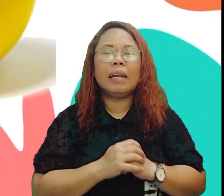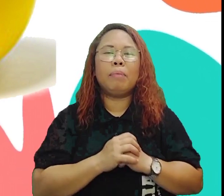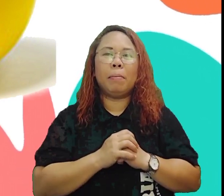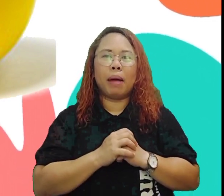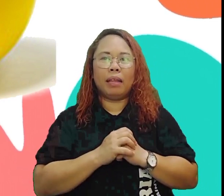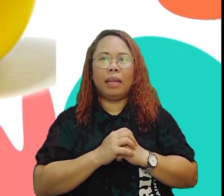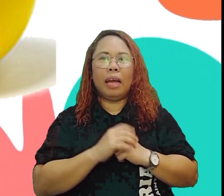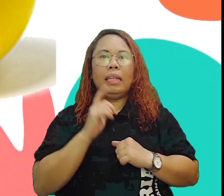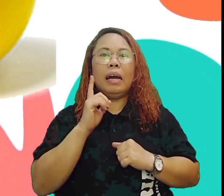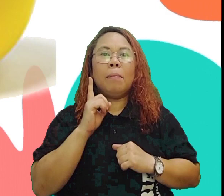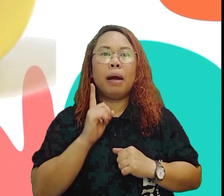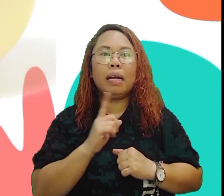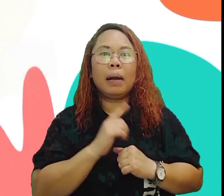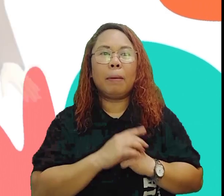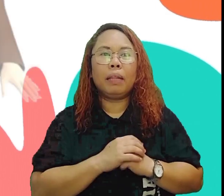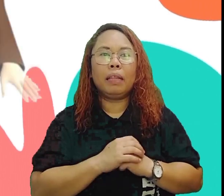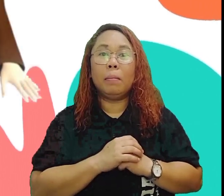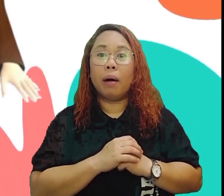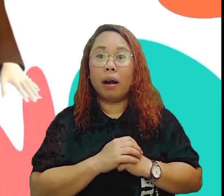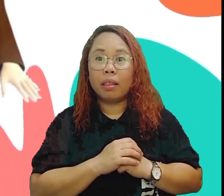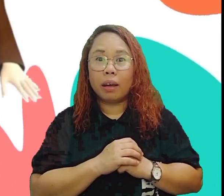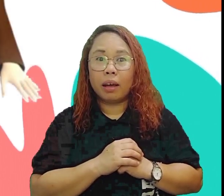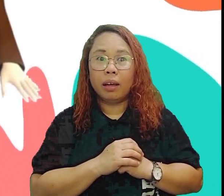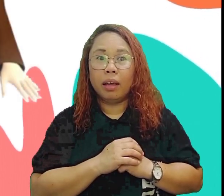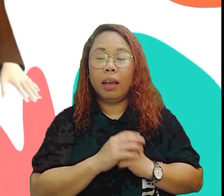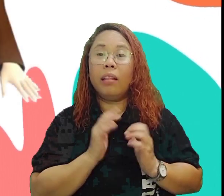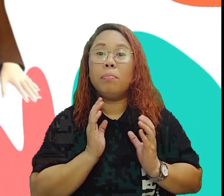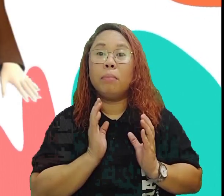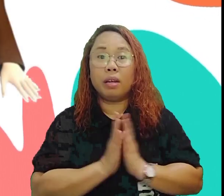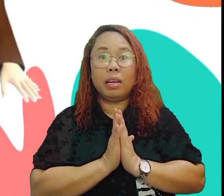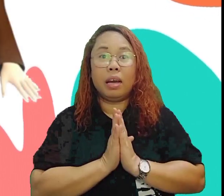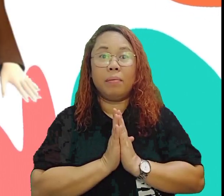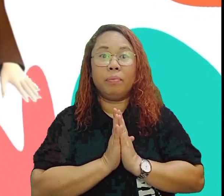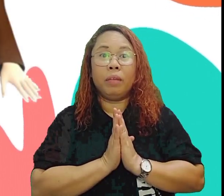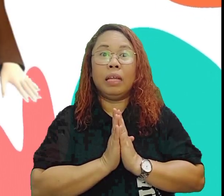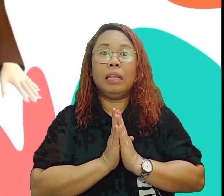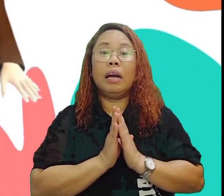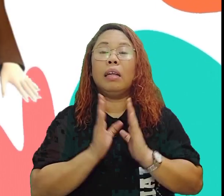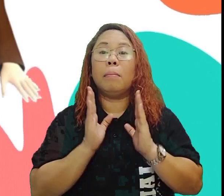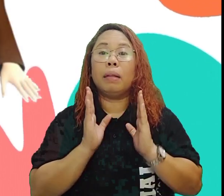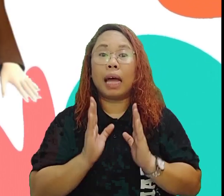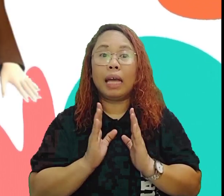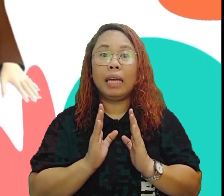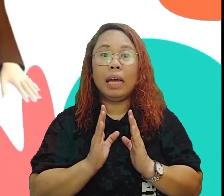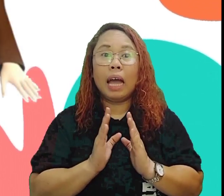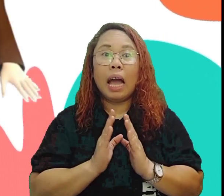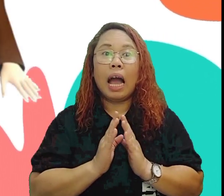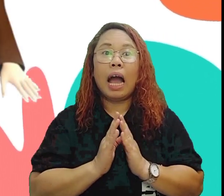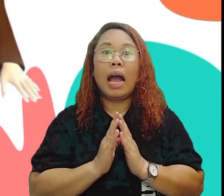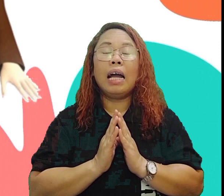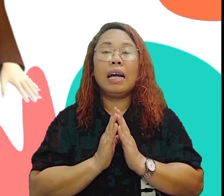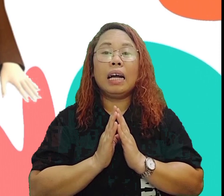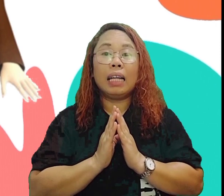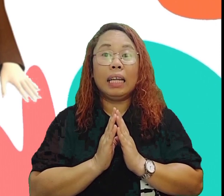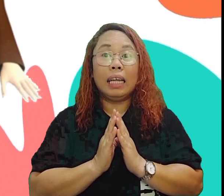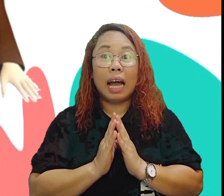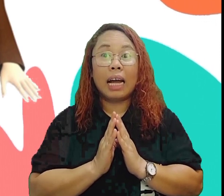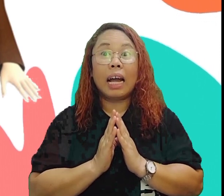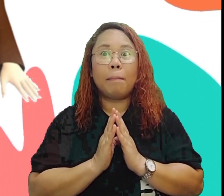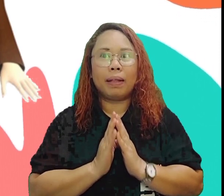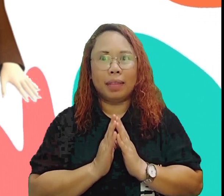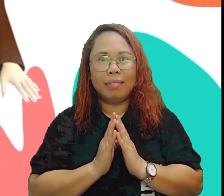din ang naramdaman ng magkapatid na Martha and Maria nang namatay ang